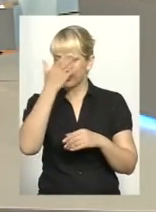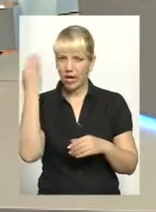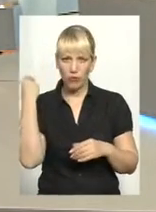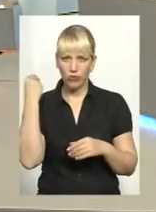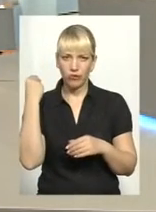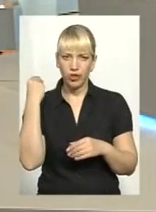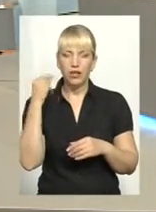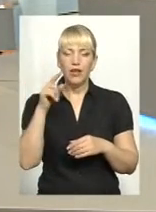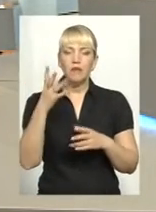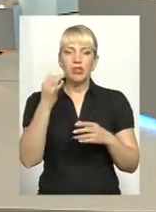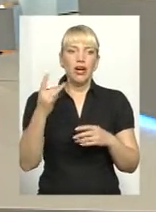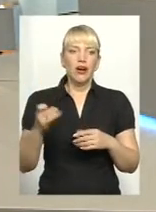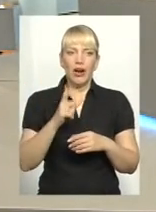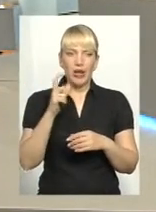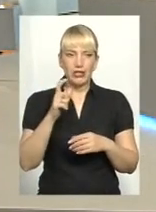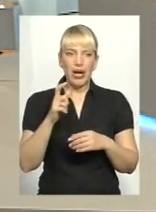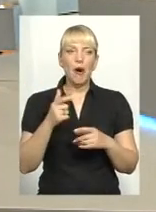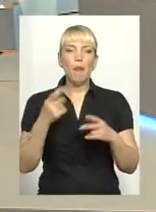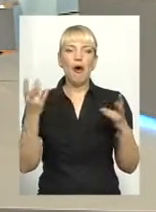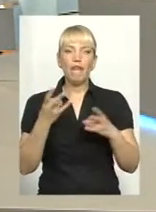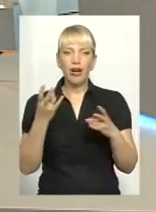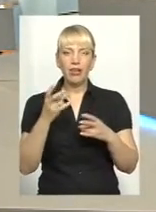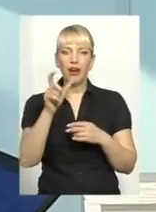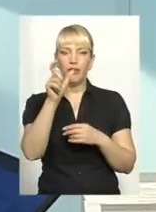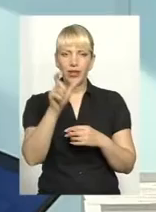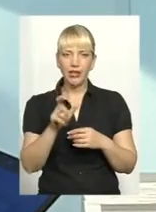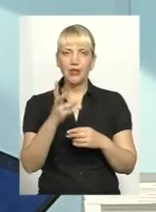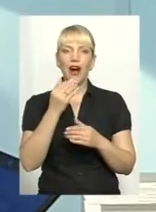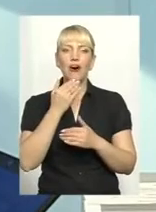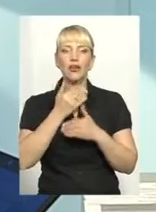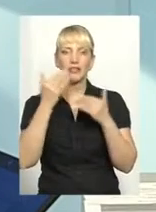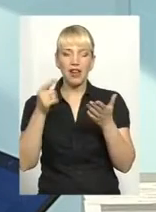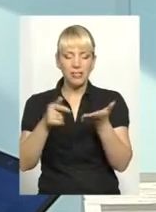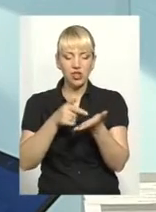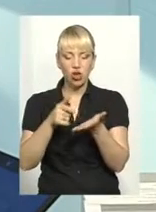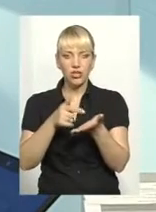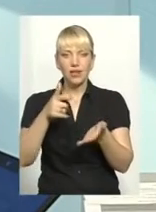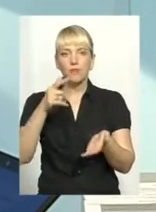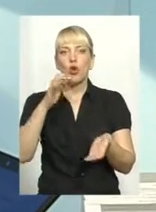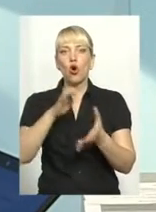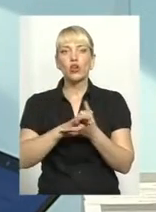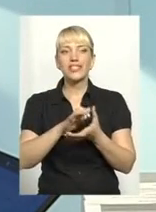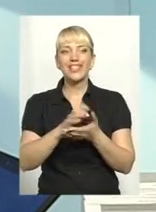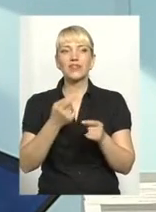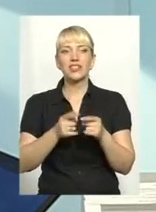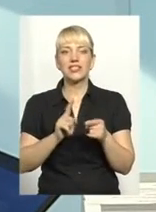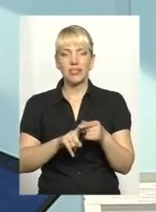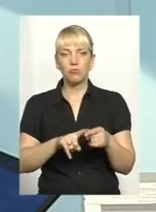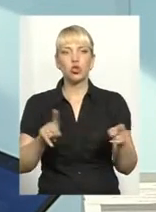Там ще раз він повинен на останній сторінці ознайомитись з тим, що він